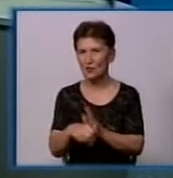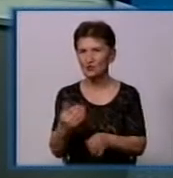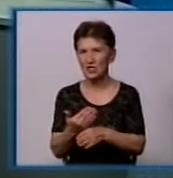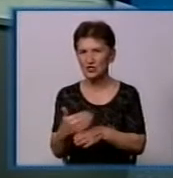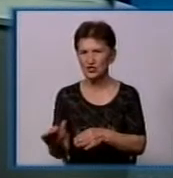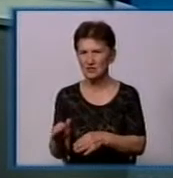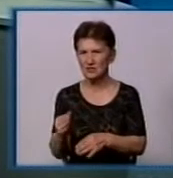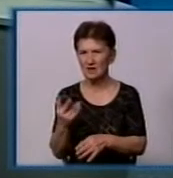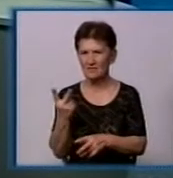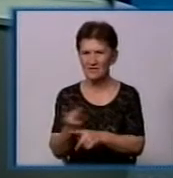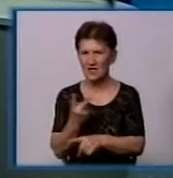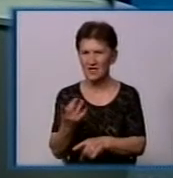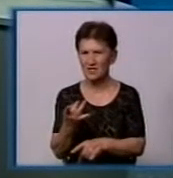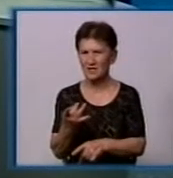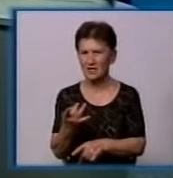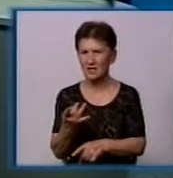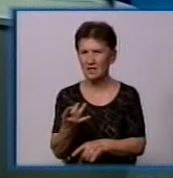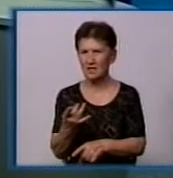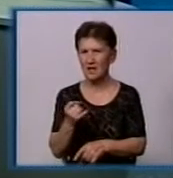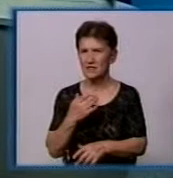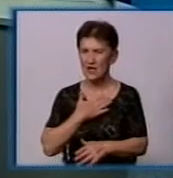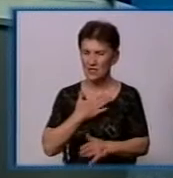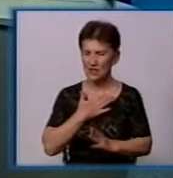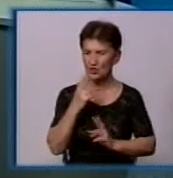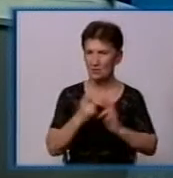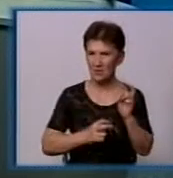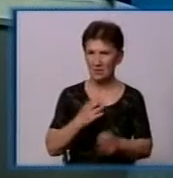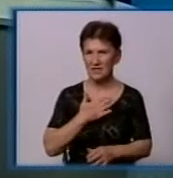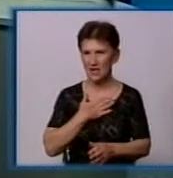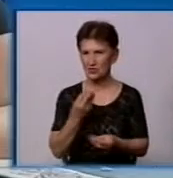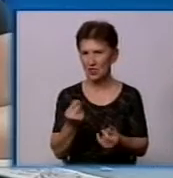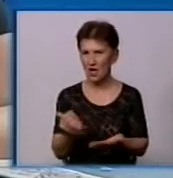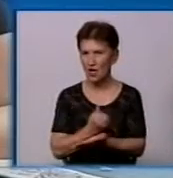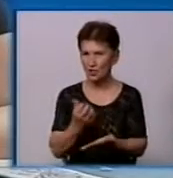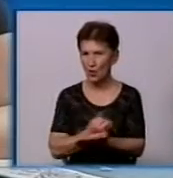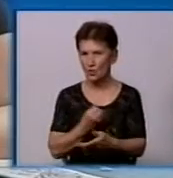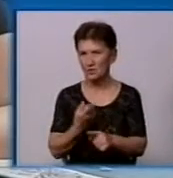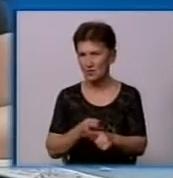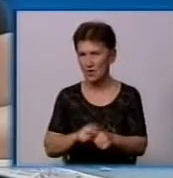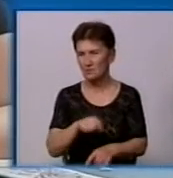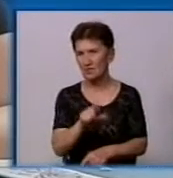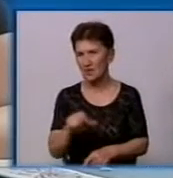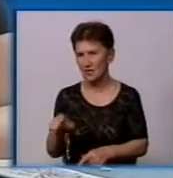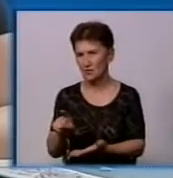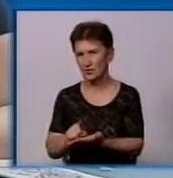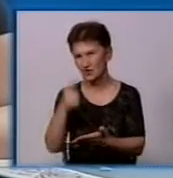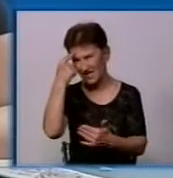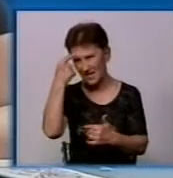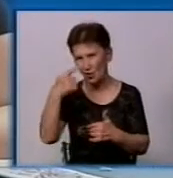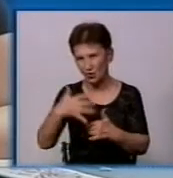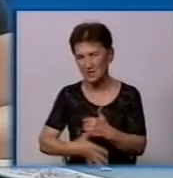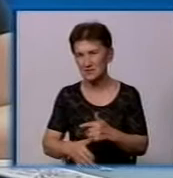тариф, частично на плечі нашого предприятия, наші доходи, рентабельність. І тому люди должны осознать, що це